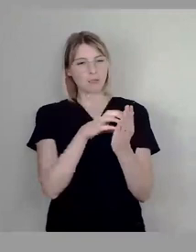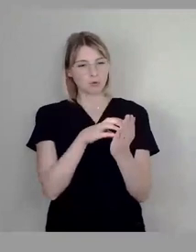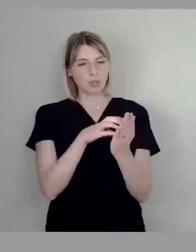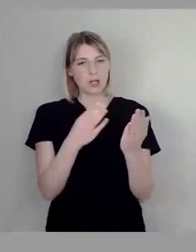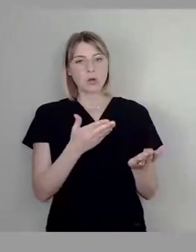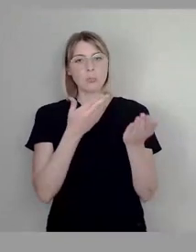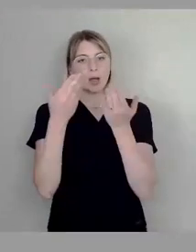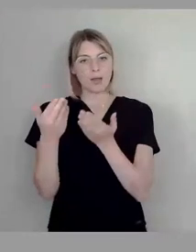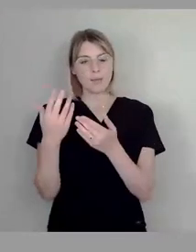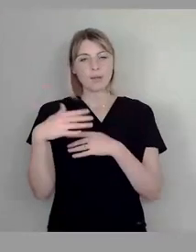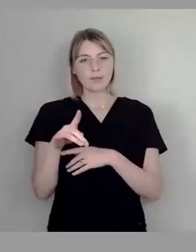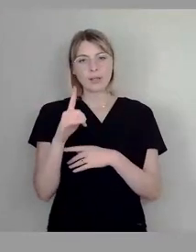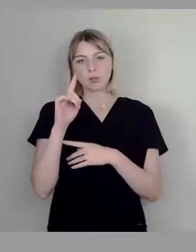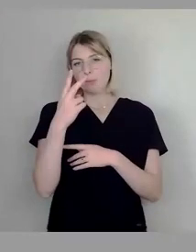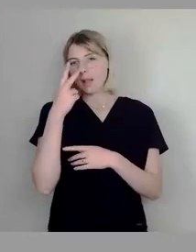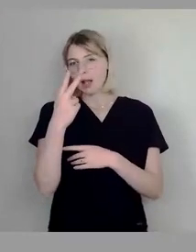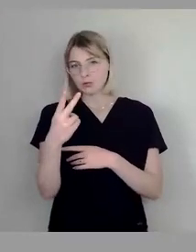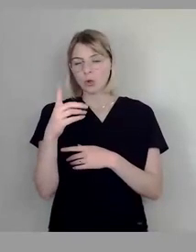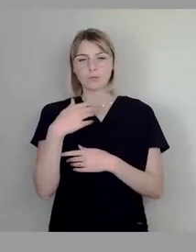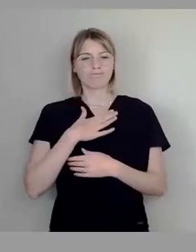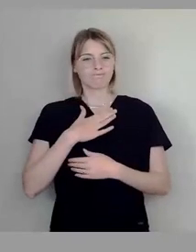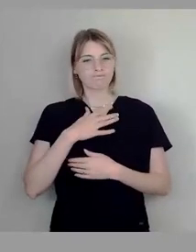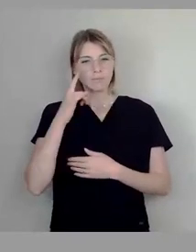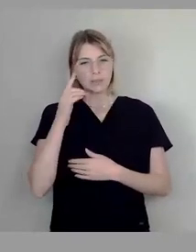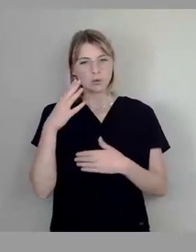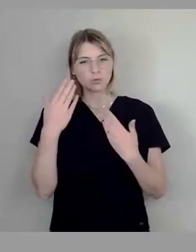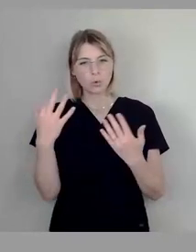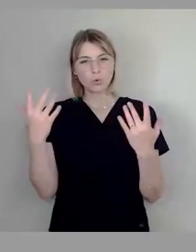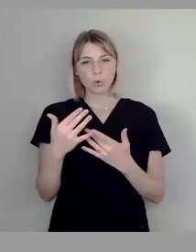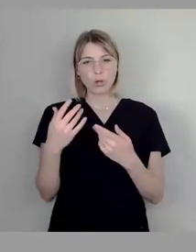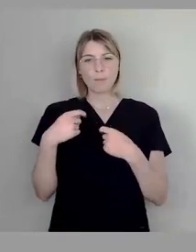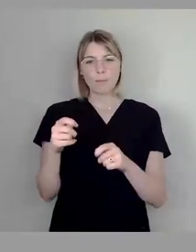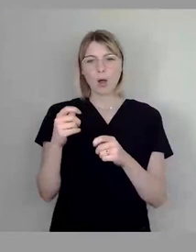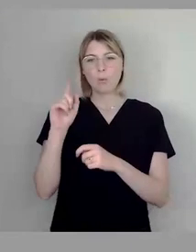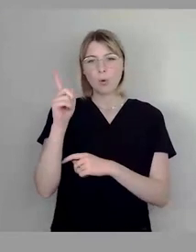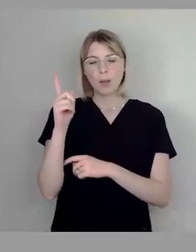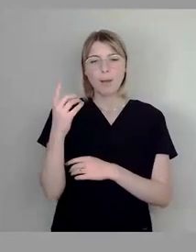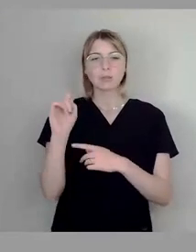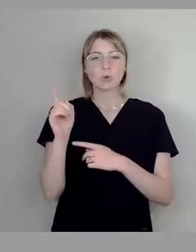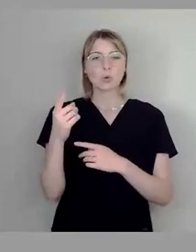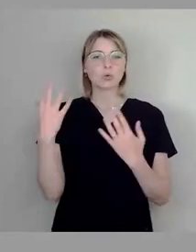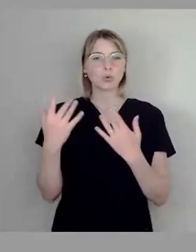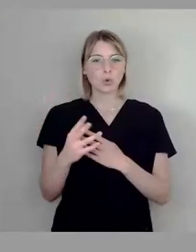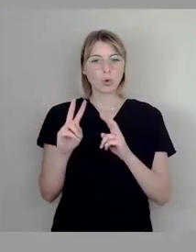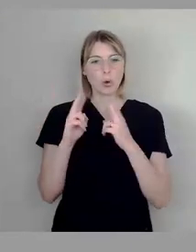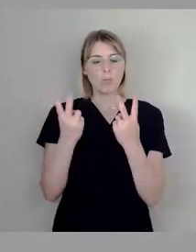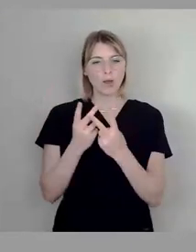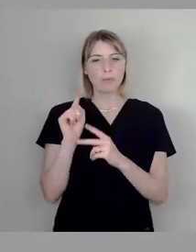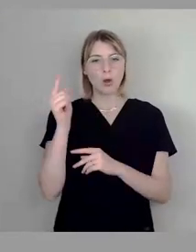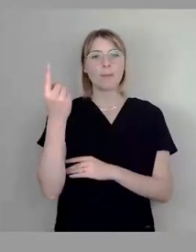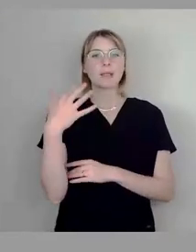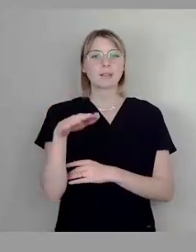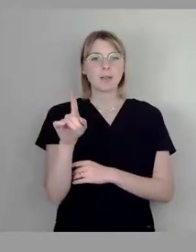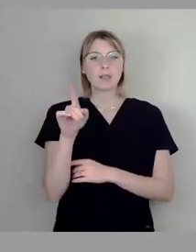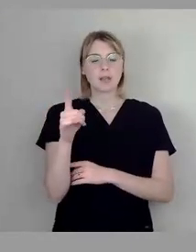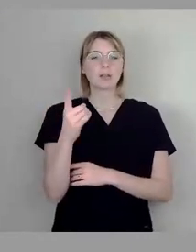den Eindruck, nachdem der grüne Baubürgermeister und die grüne Umweltbürgermeisterin bei der Einweihung die Szenerie